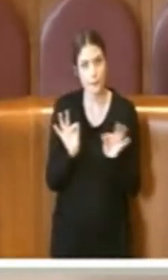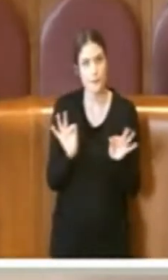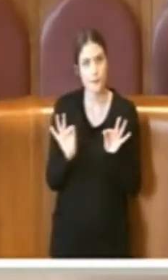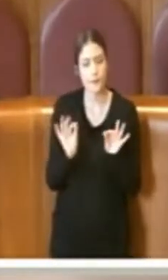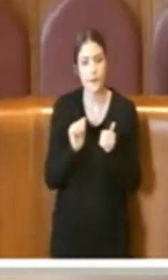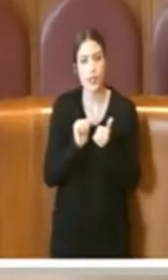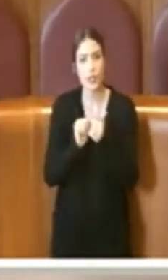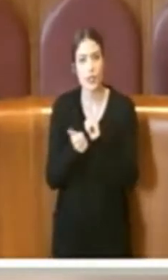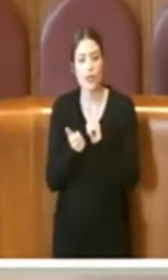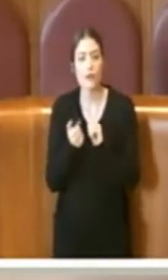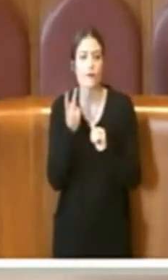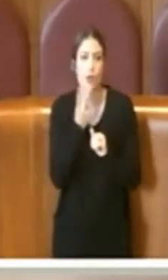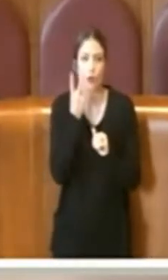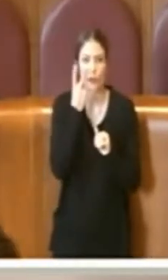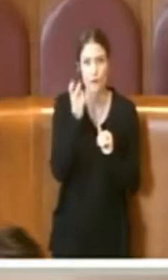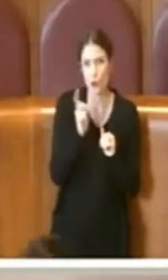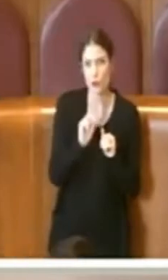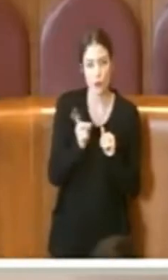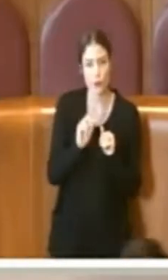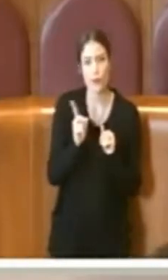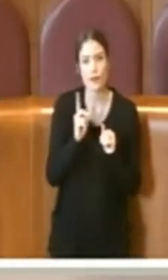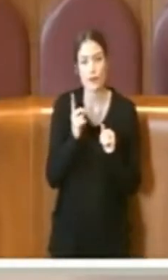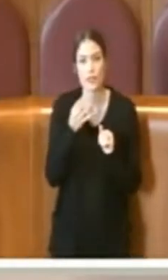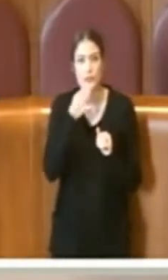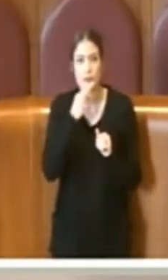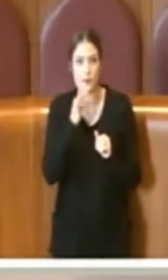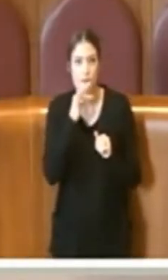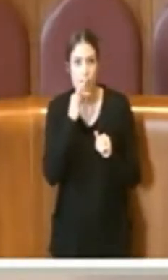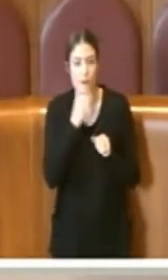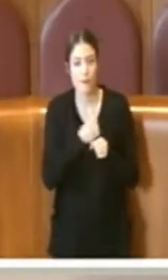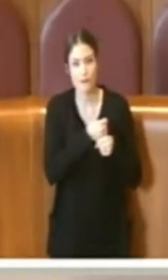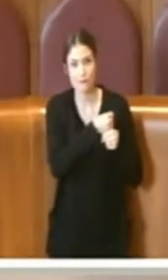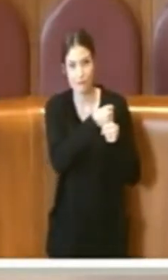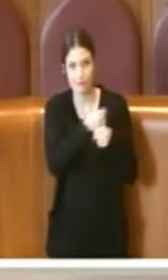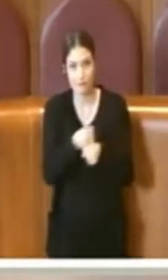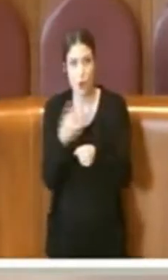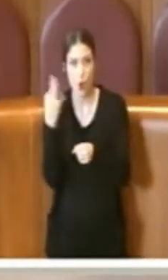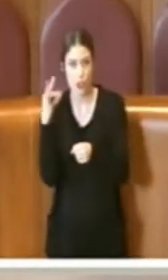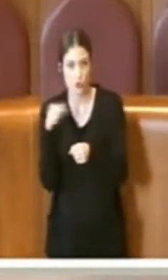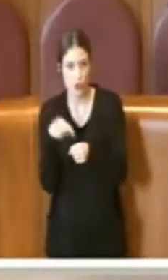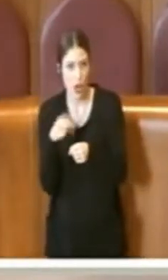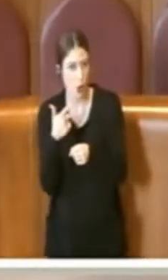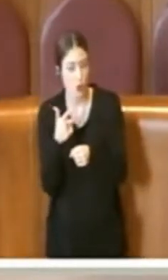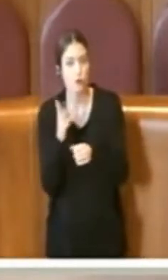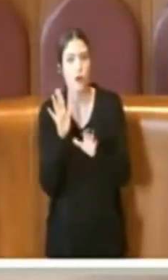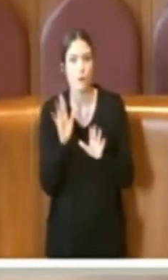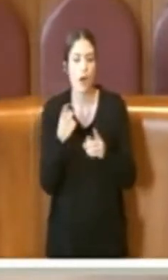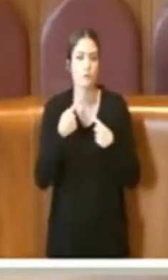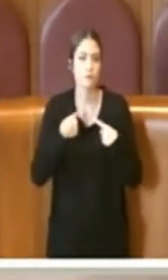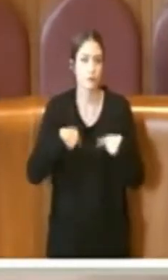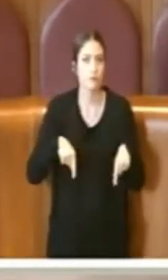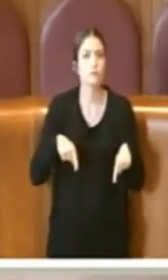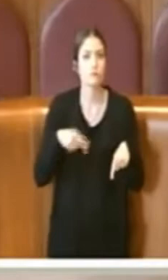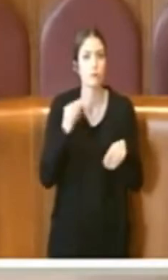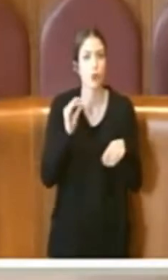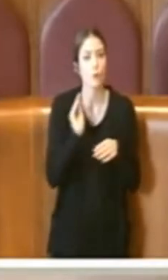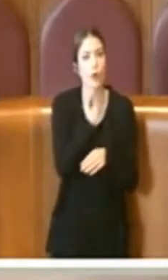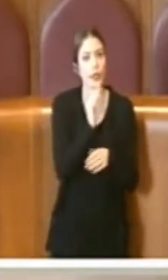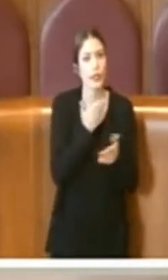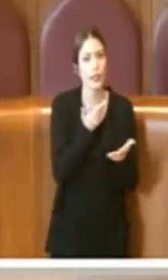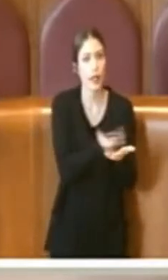non sono previste nei disciplinari di concessione originari. Ma che tramite richiesta di